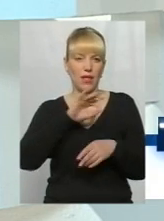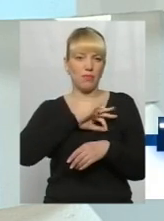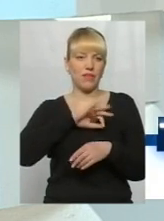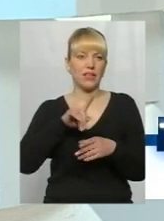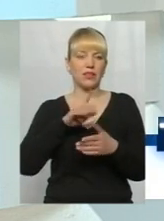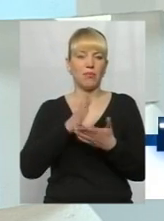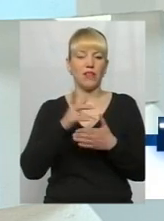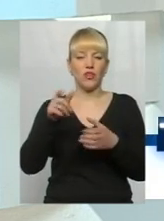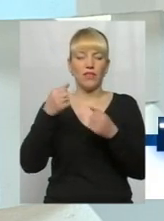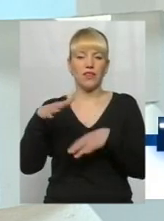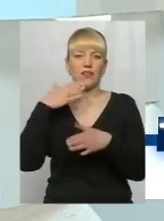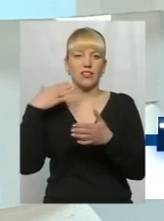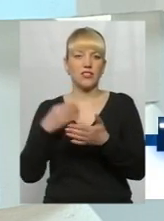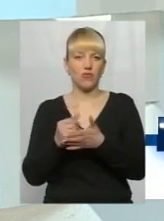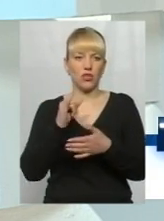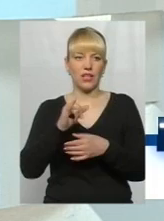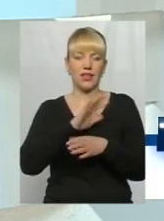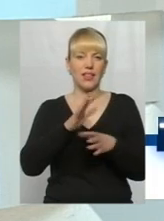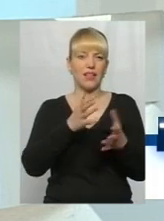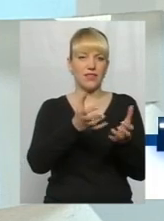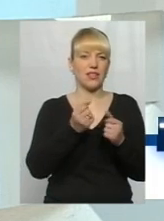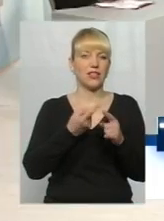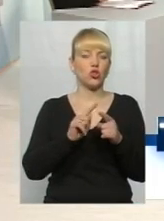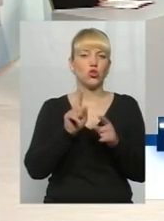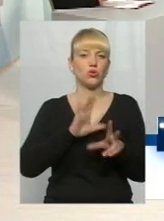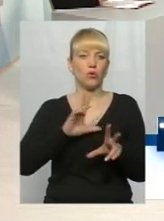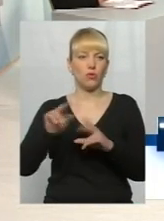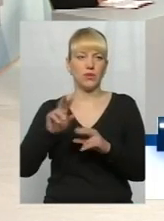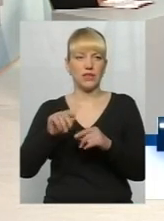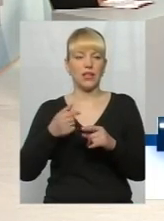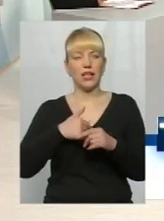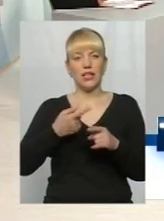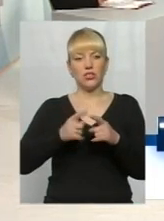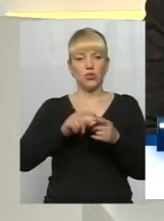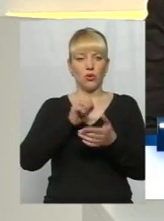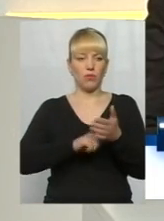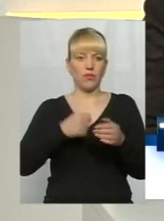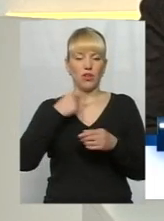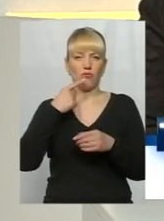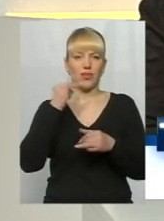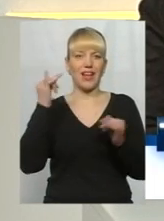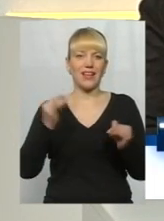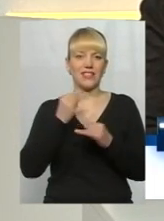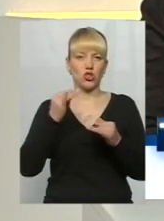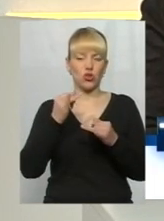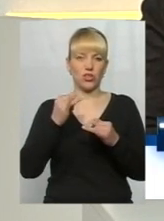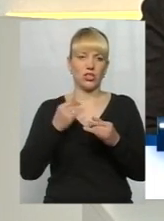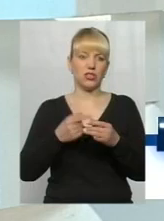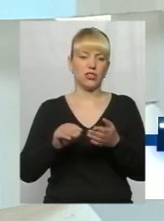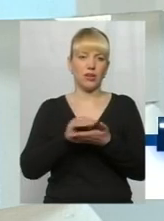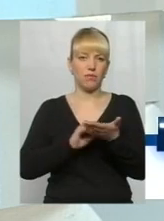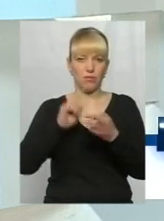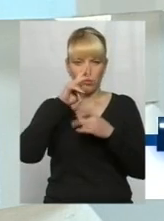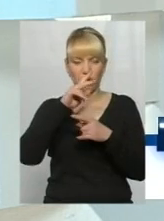втратили свої і не набули фактично того, що їм обіцялося. Знаєте, з цього приводу, я не раз кажу, що на історичні граблі ми вставали вже не раз і